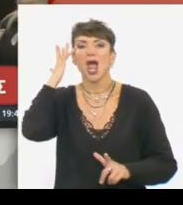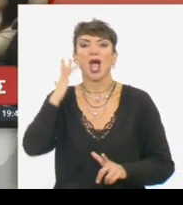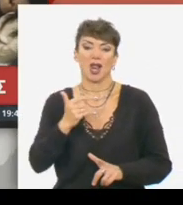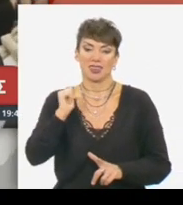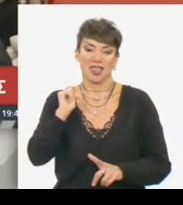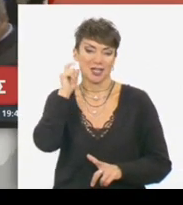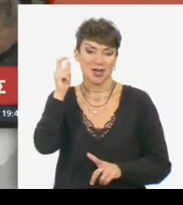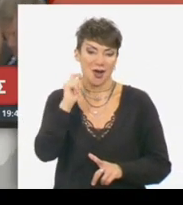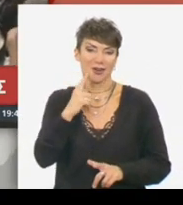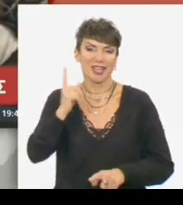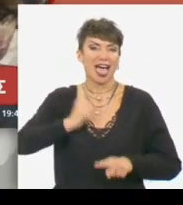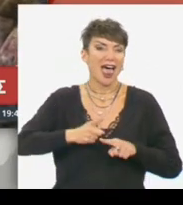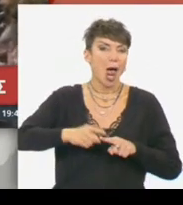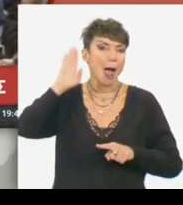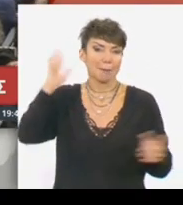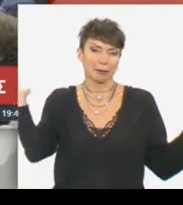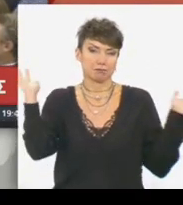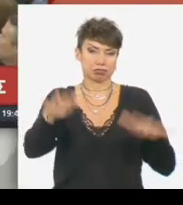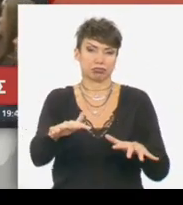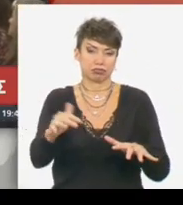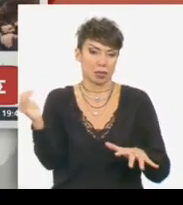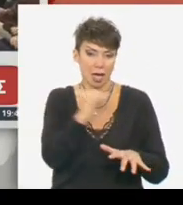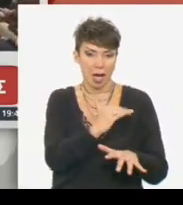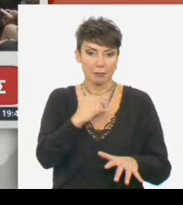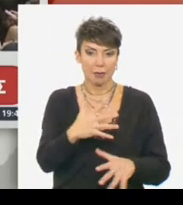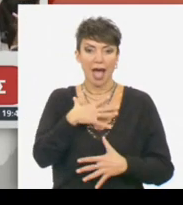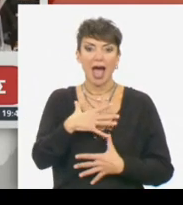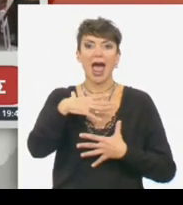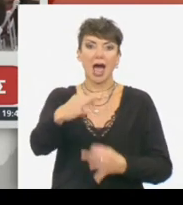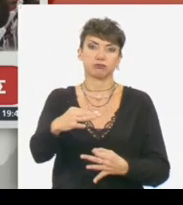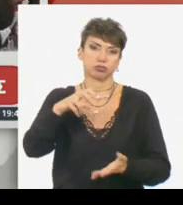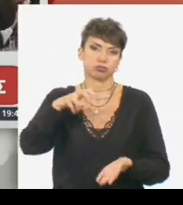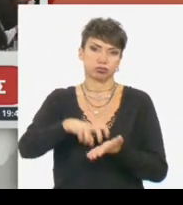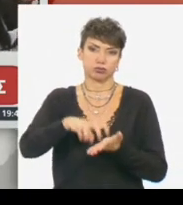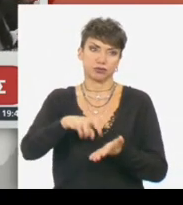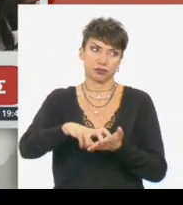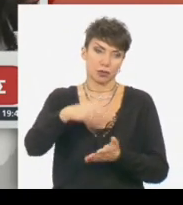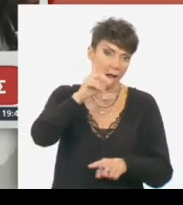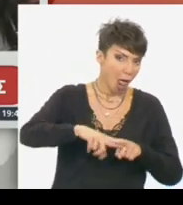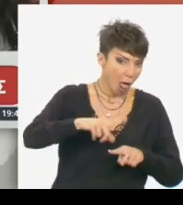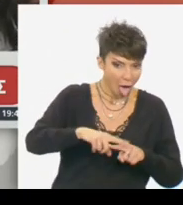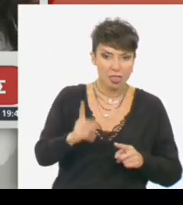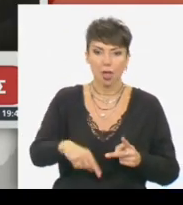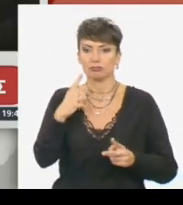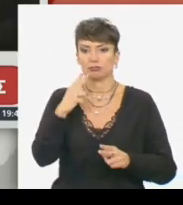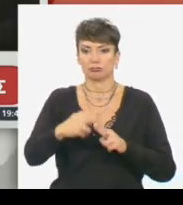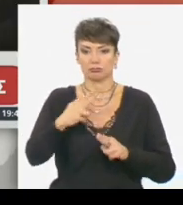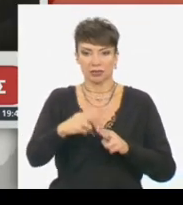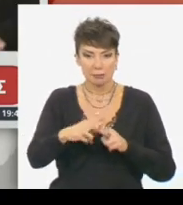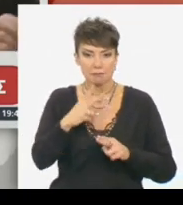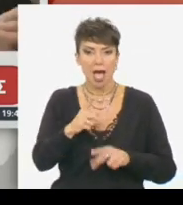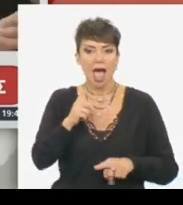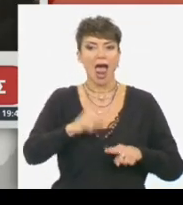κοινότητα έγινε η πρώτη λειτουργία παρουσία του προξένου της Ελλάδος όσο και σημαντικών παραγόντων τόσο της